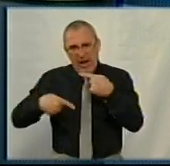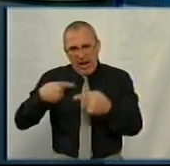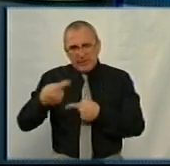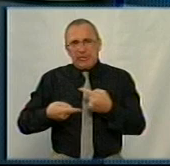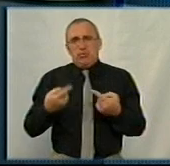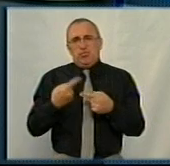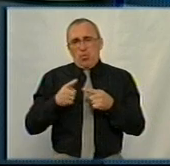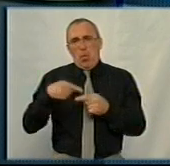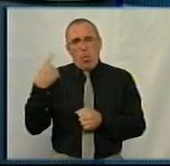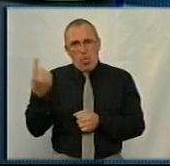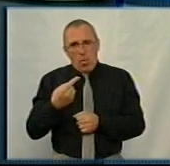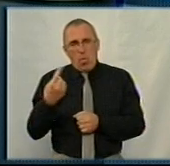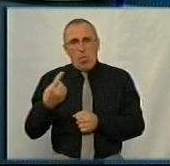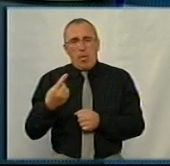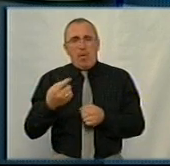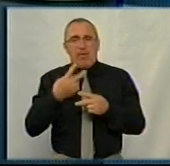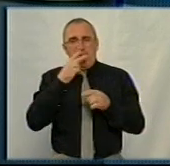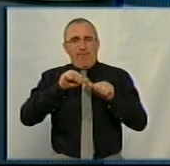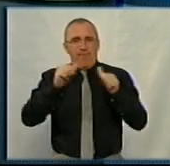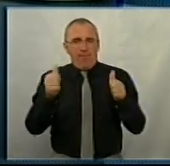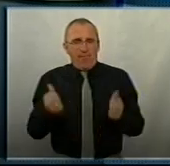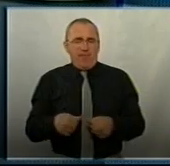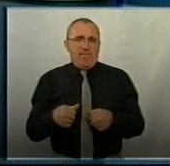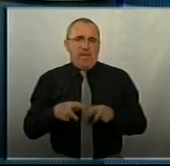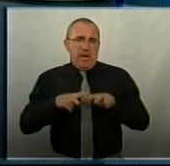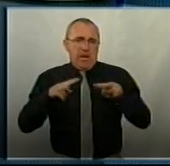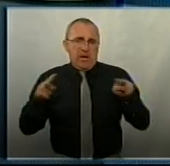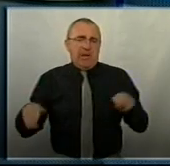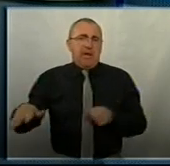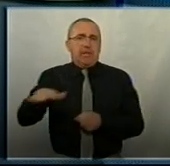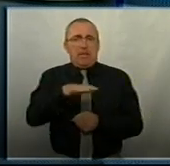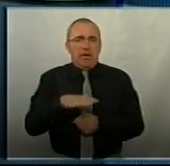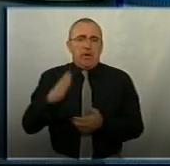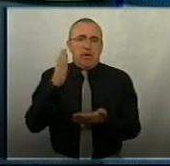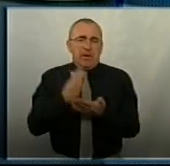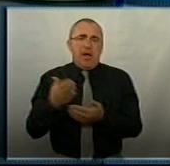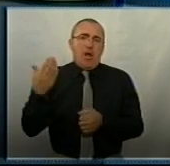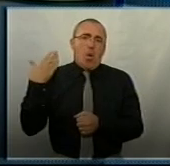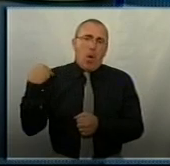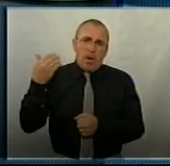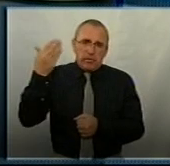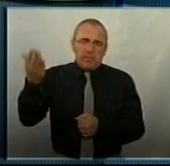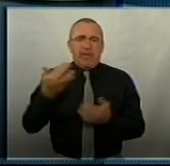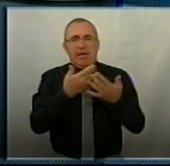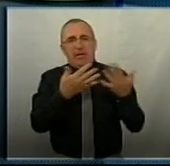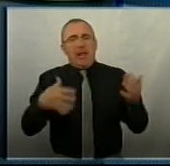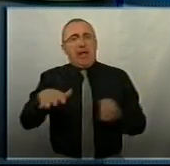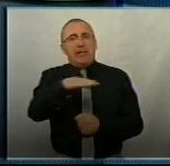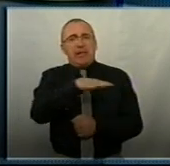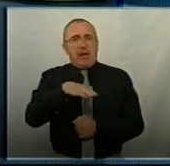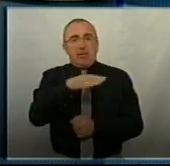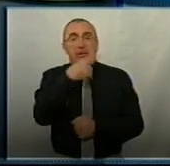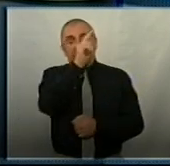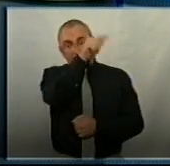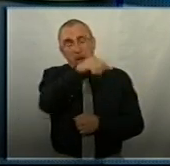Вони деякі продубльовані у вигляді своїх сателітів для території, які є в Олександрії, і інших територій, які там